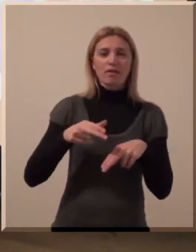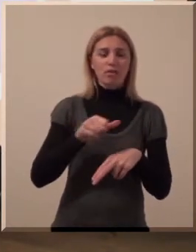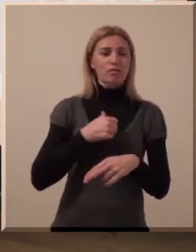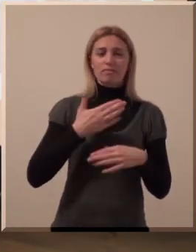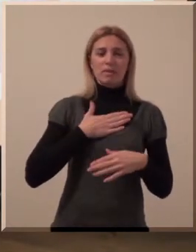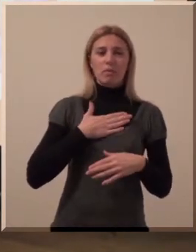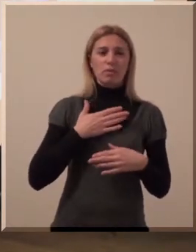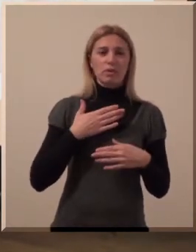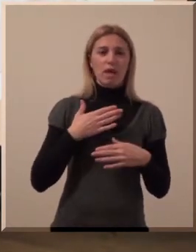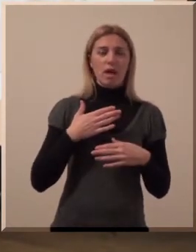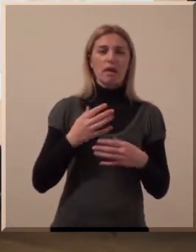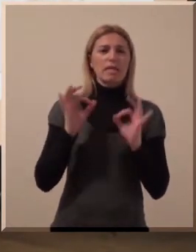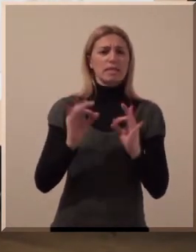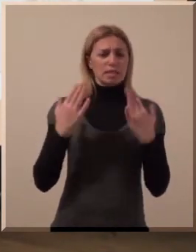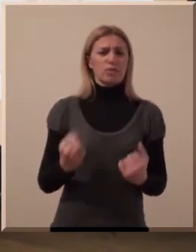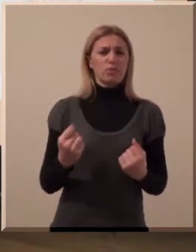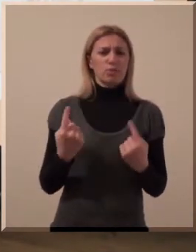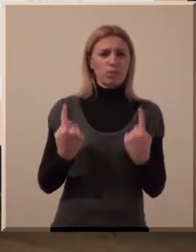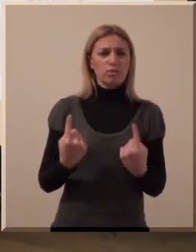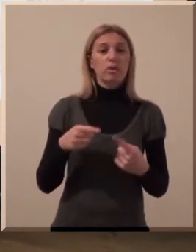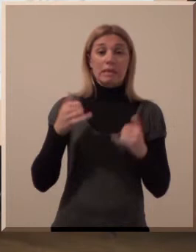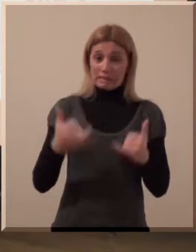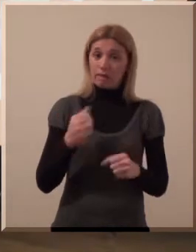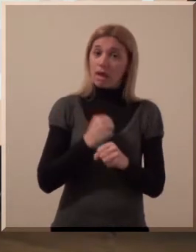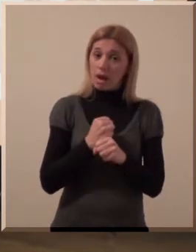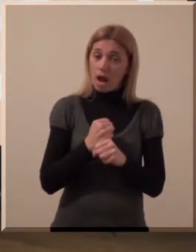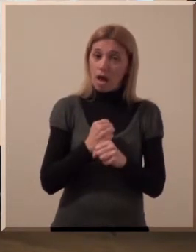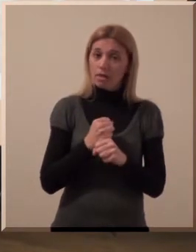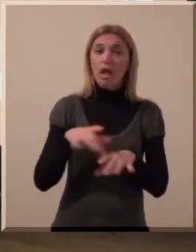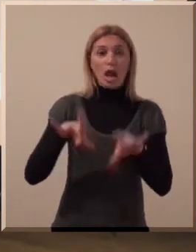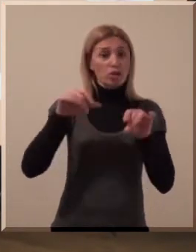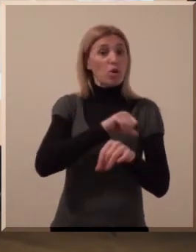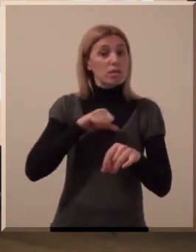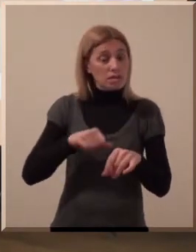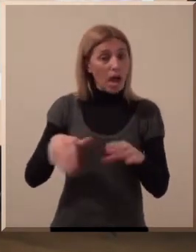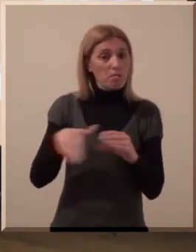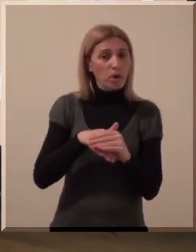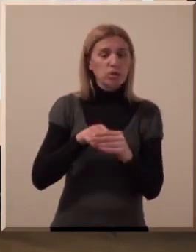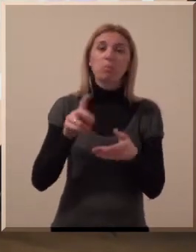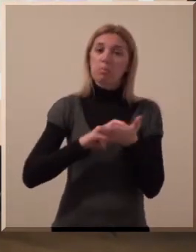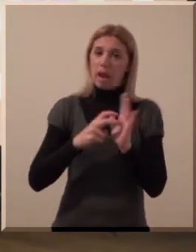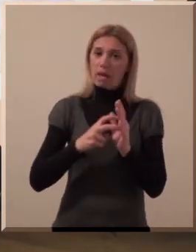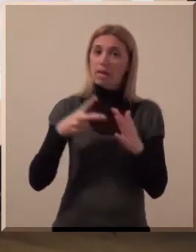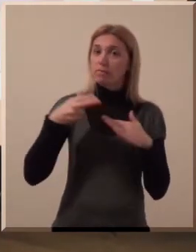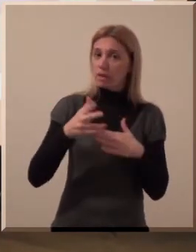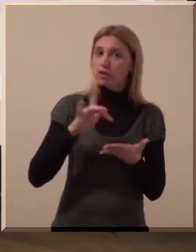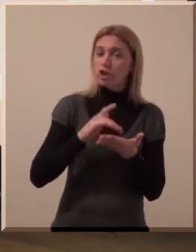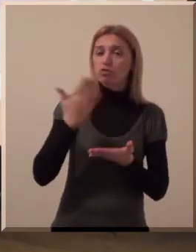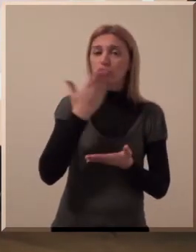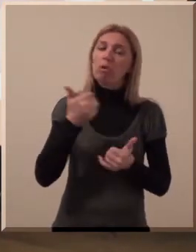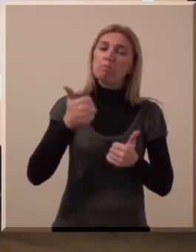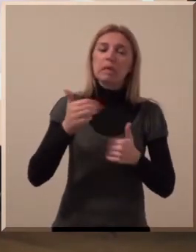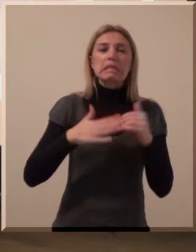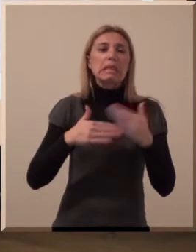taj dečak je povratio neko samopouzdanje, sigurnost u sebi, on sada radi, posao je našao sam, planira